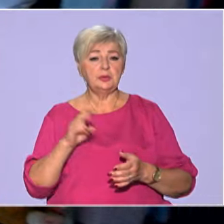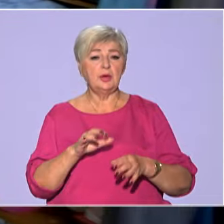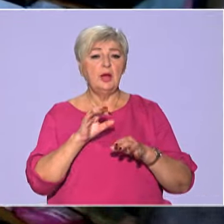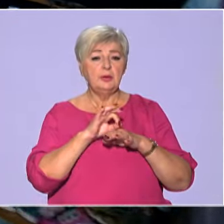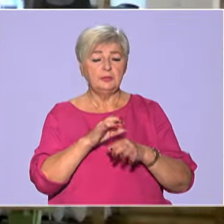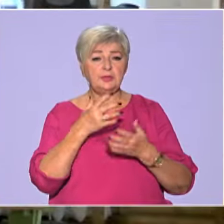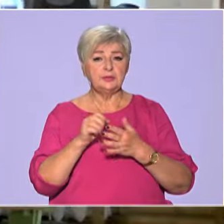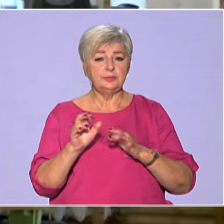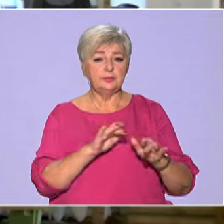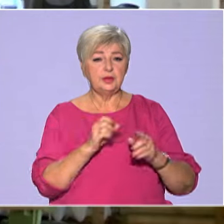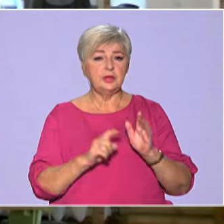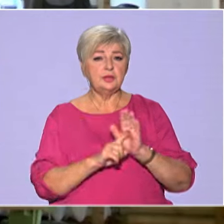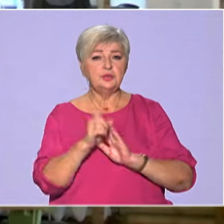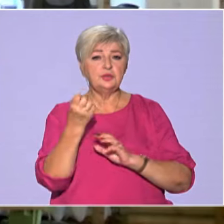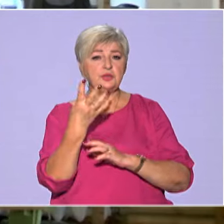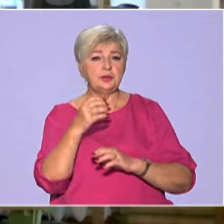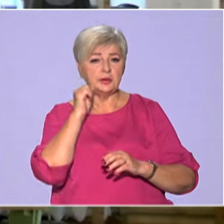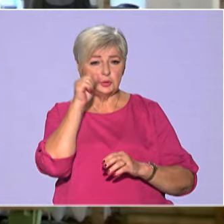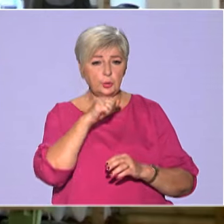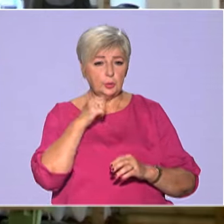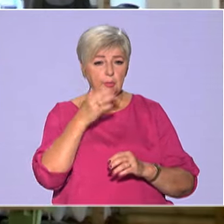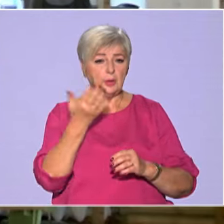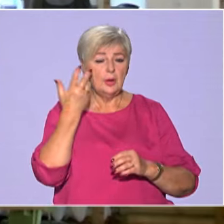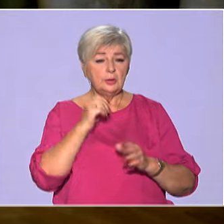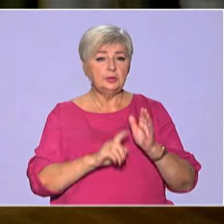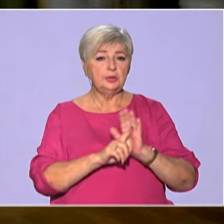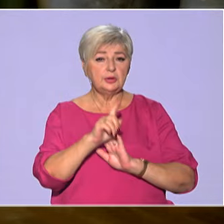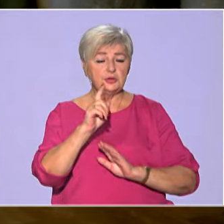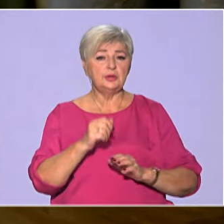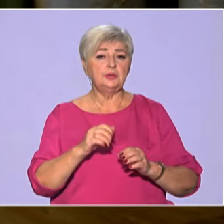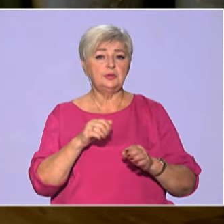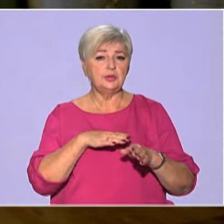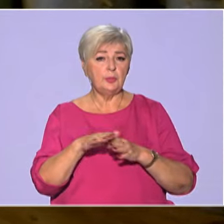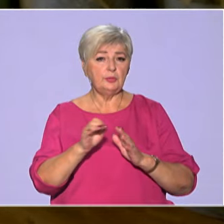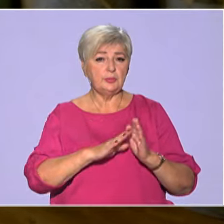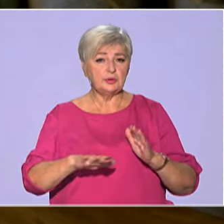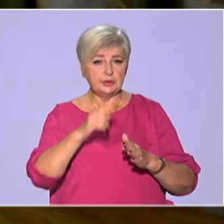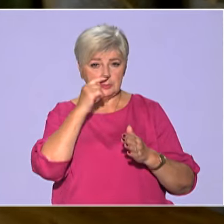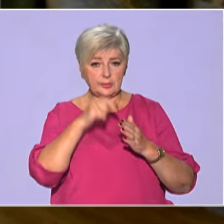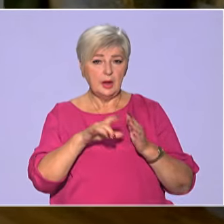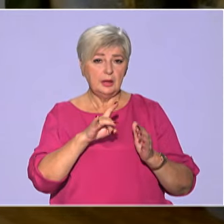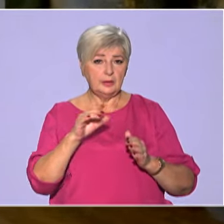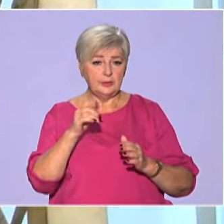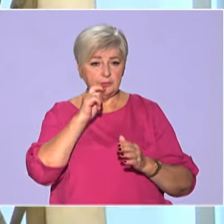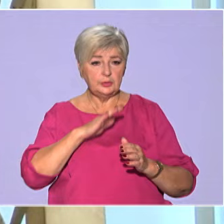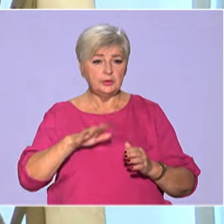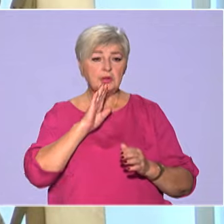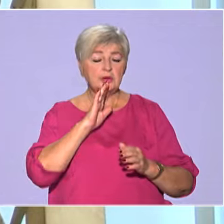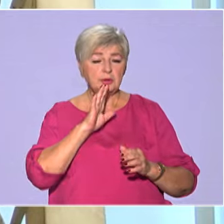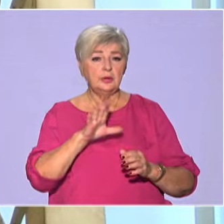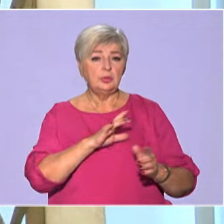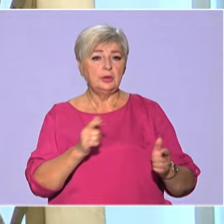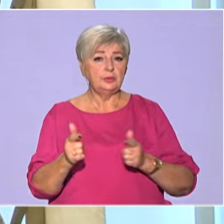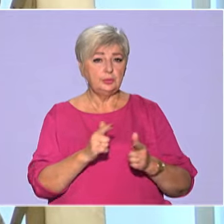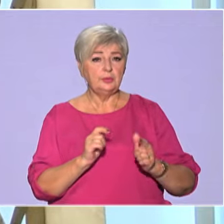ще з 2014 року. Коли розпочалося повномасштабне вторгнення РФ в Україну, жінка була готова долучитися до